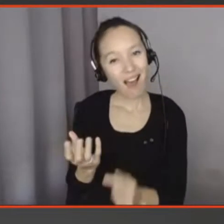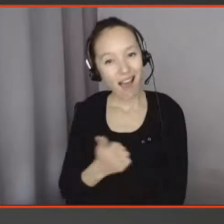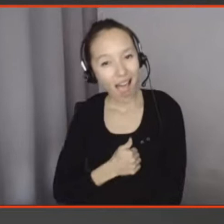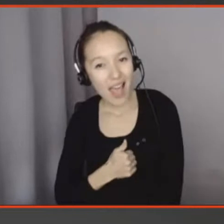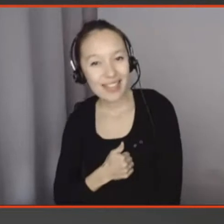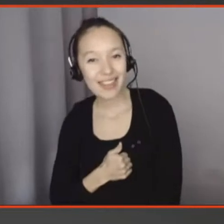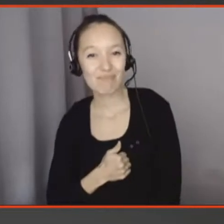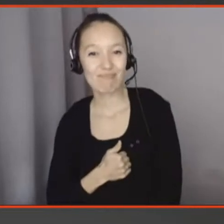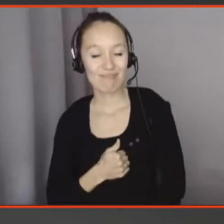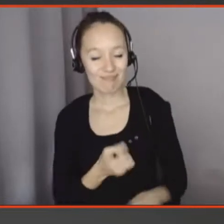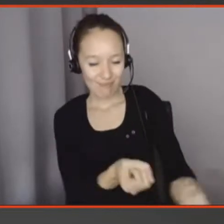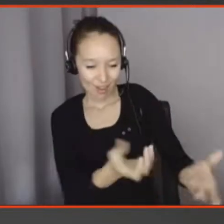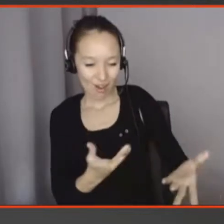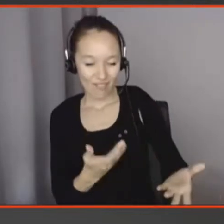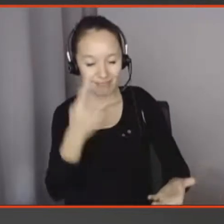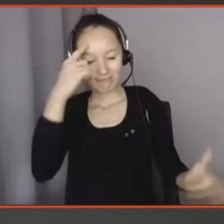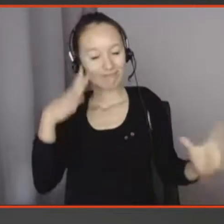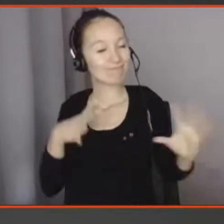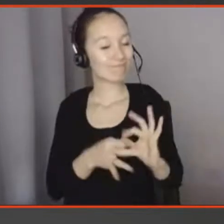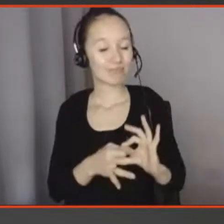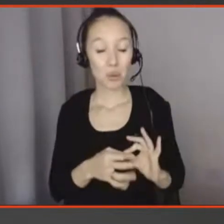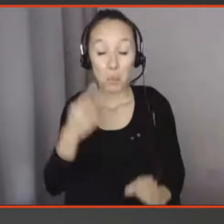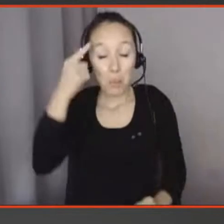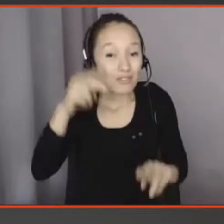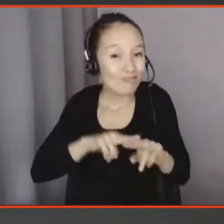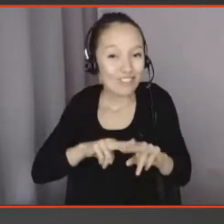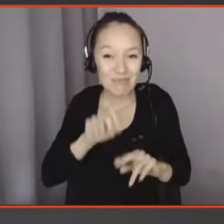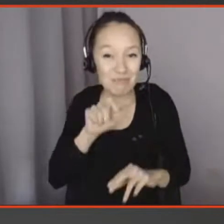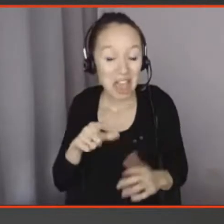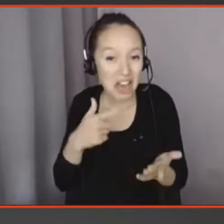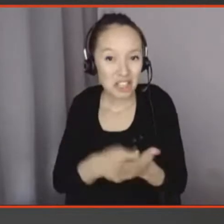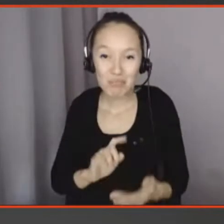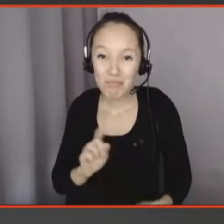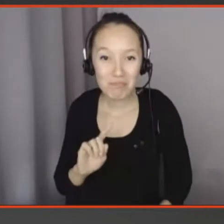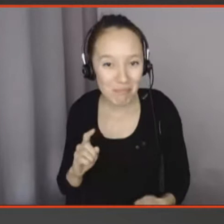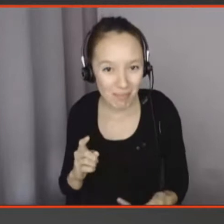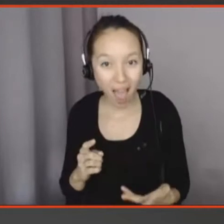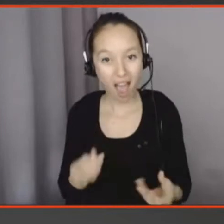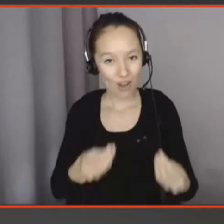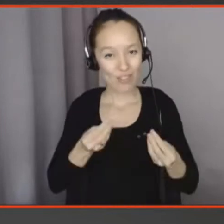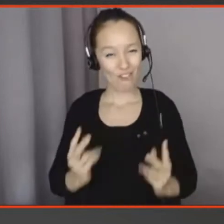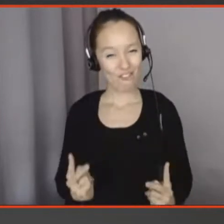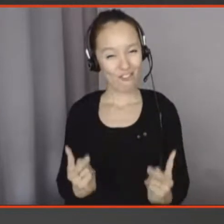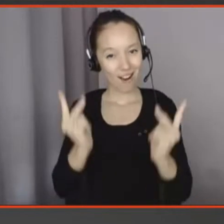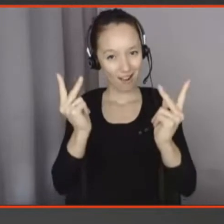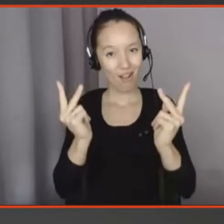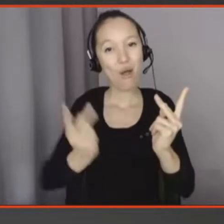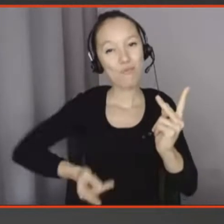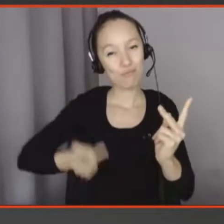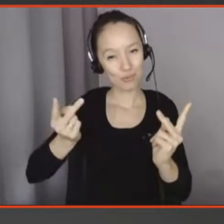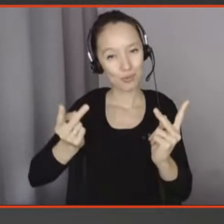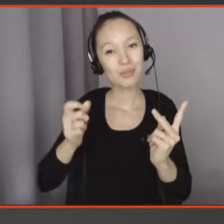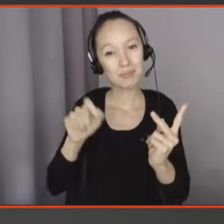soit. Je pense que je n aurais pas pensé moi-même. Et du coup, elle est devenue encore plus meaningful grâce aux